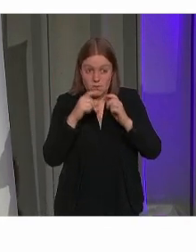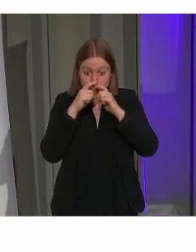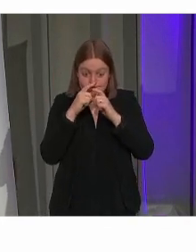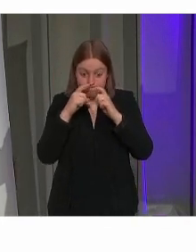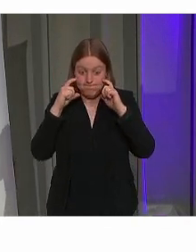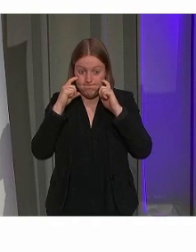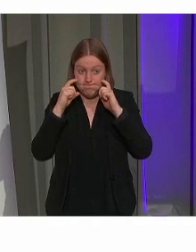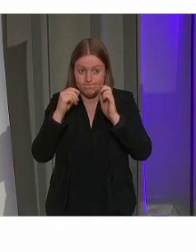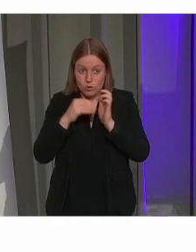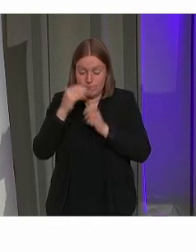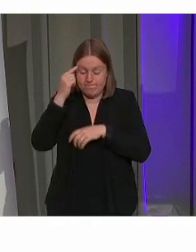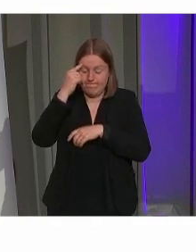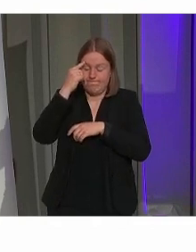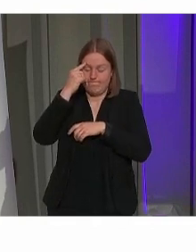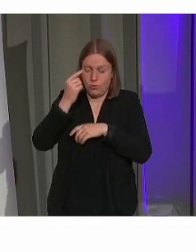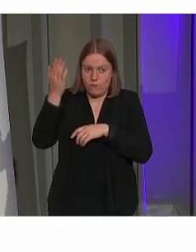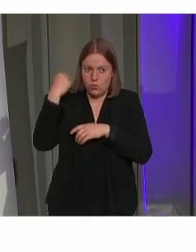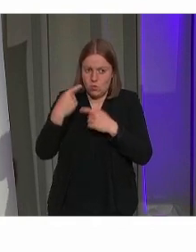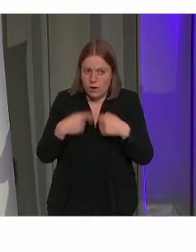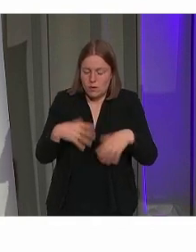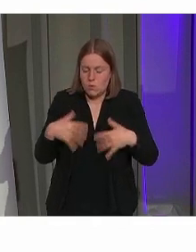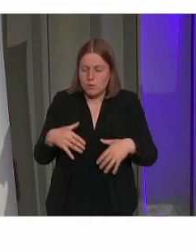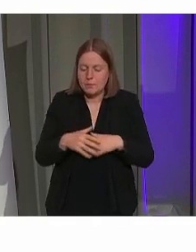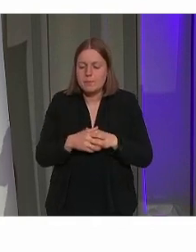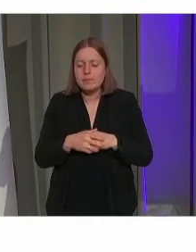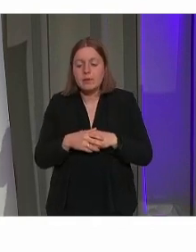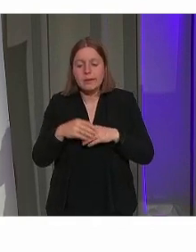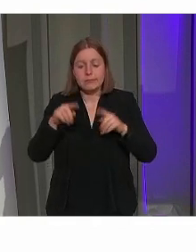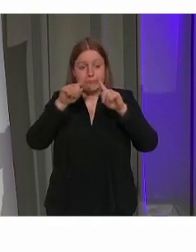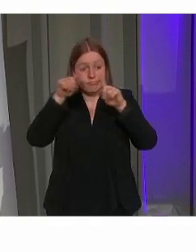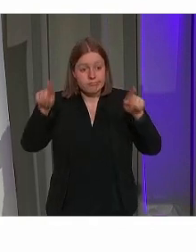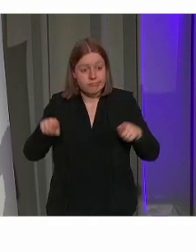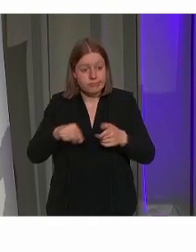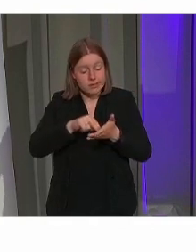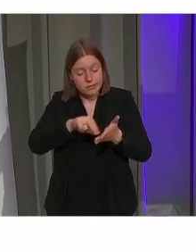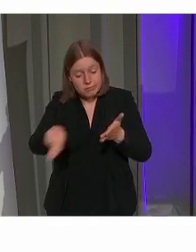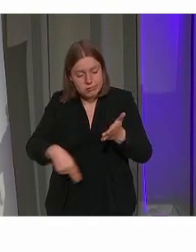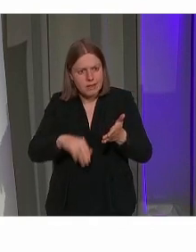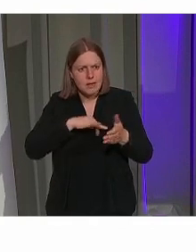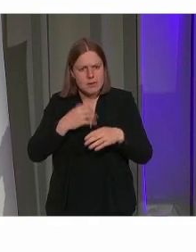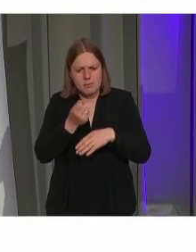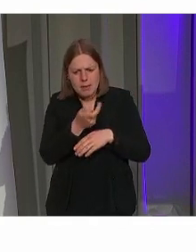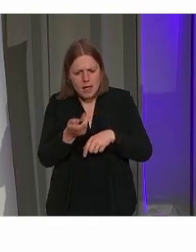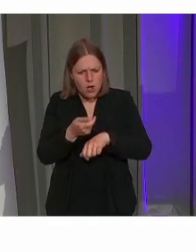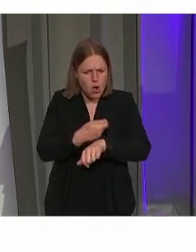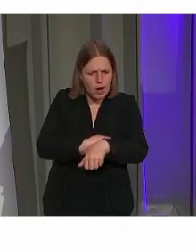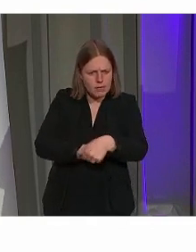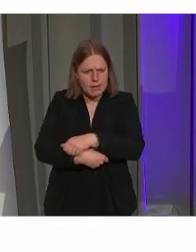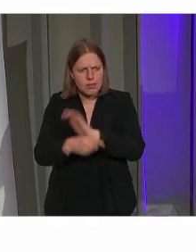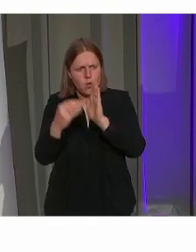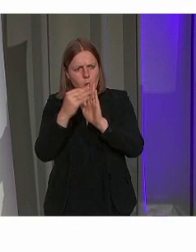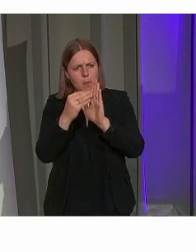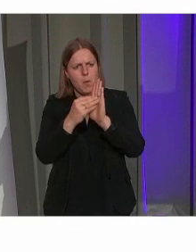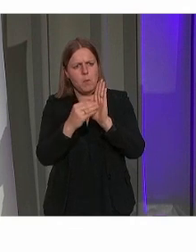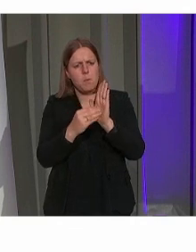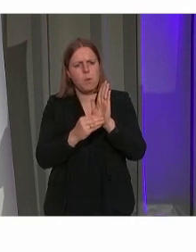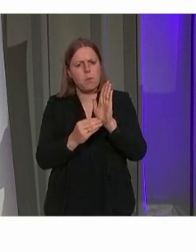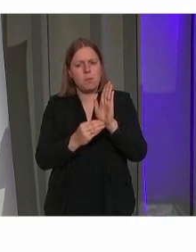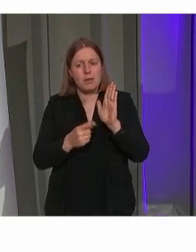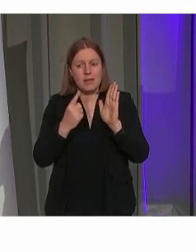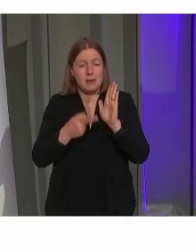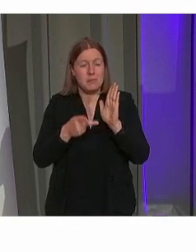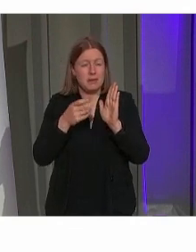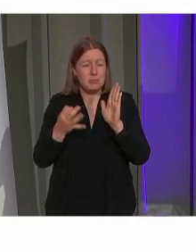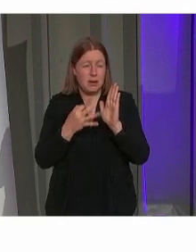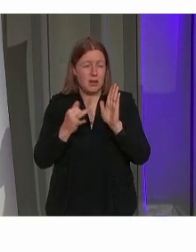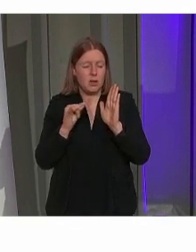herinnert aan andere tijden. In dat charter werden een aantal engagementen opgenomen. Het belangrijkste engagement